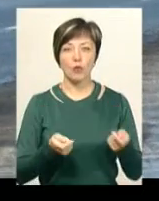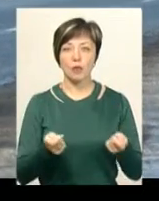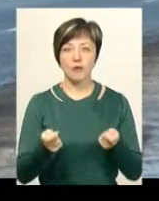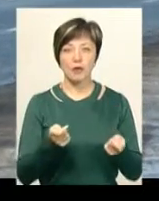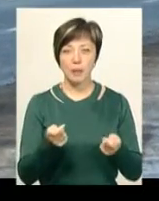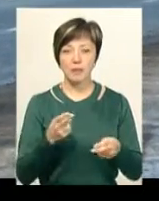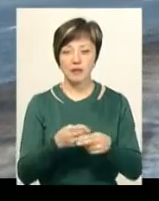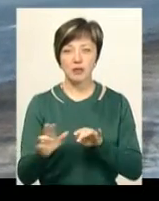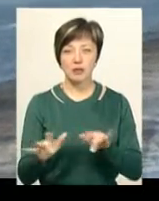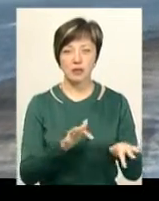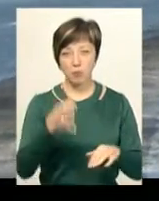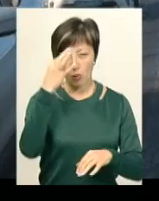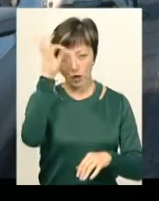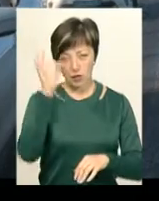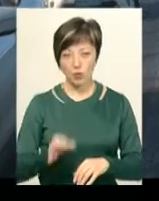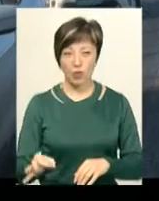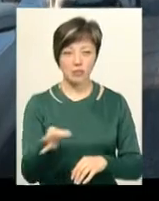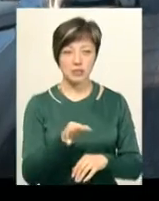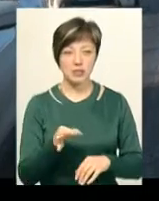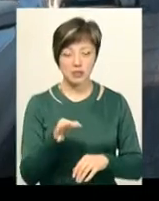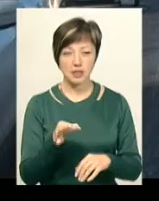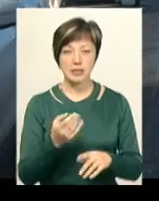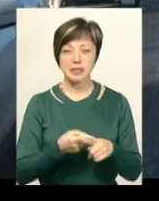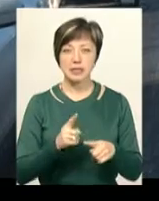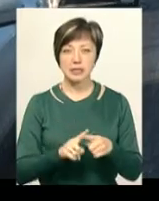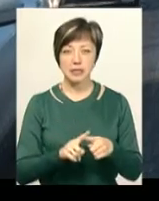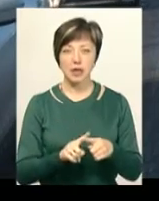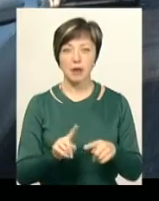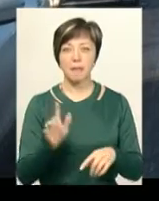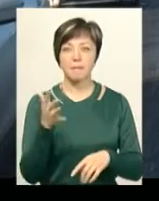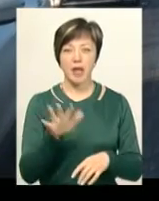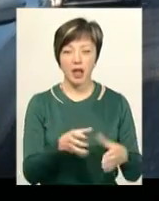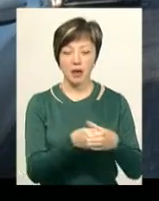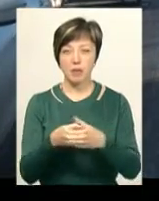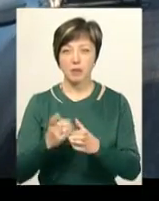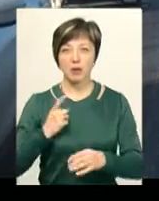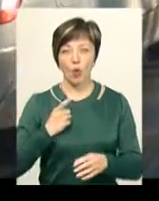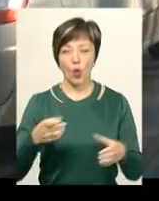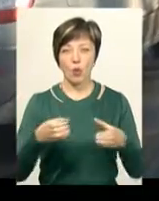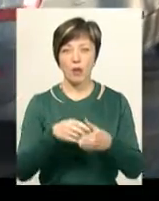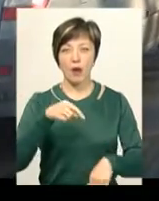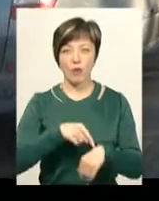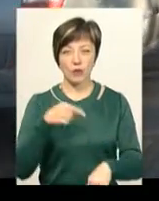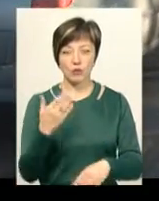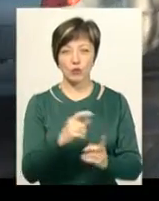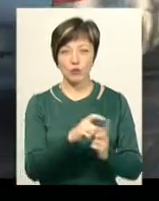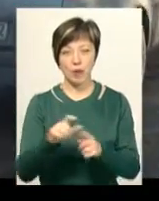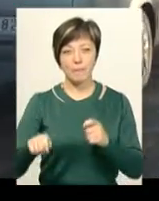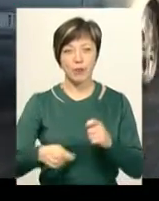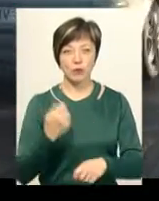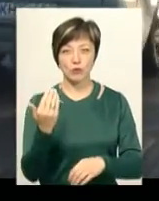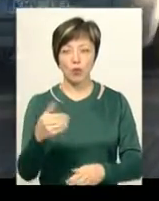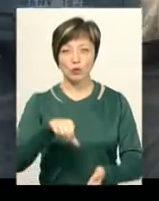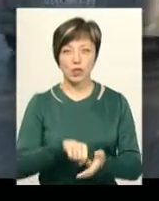первентивної діяльності поліції області Дмитра Міхальця, це п'ять екіпажів патрульних та група реагування. За його словами, порушень з боку